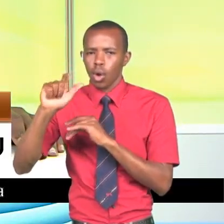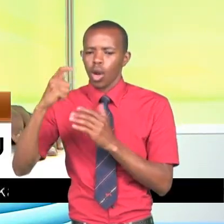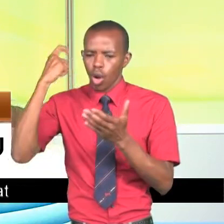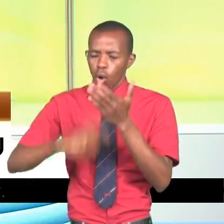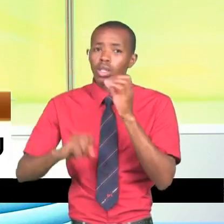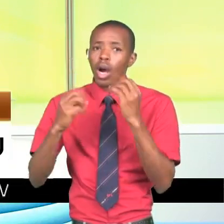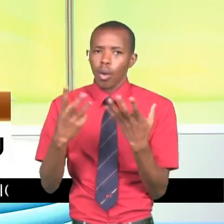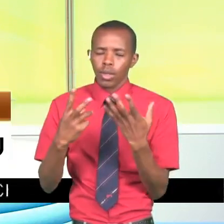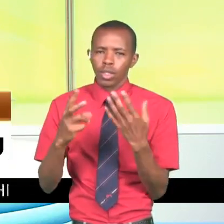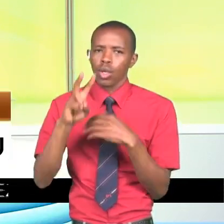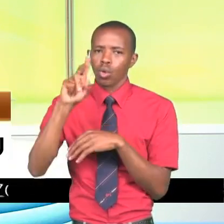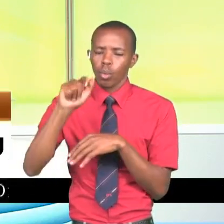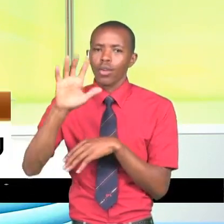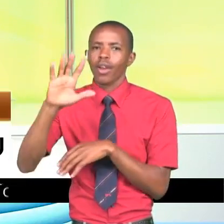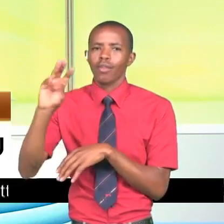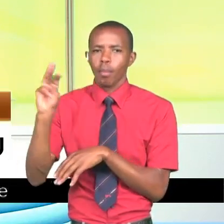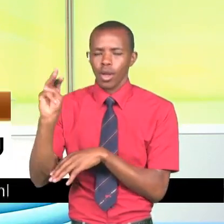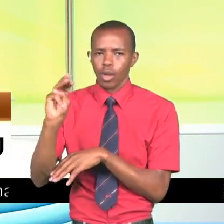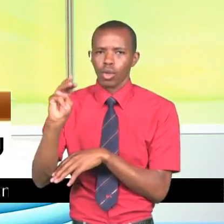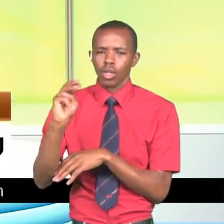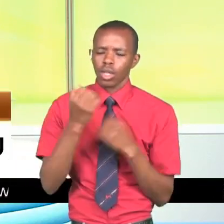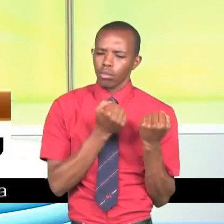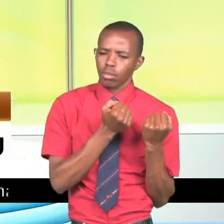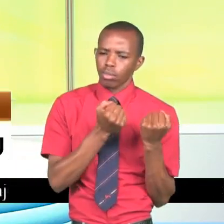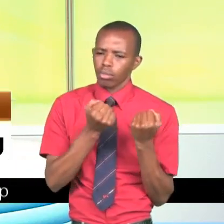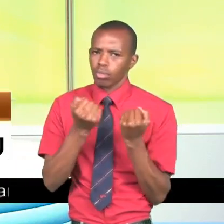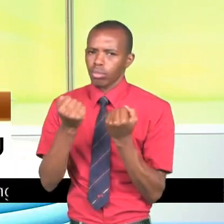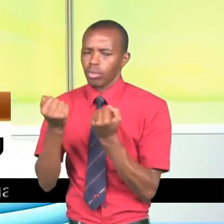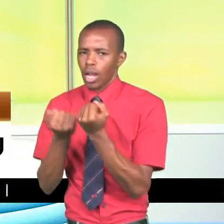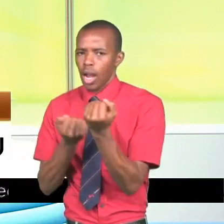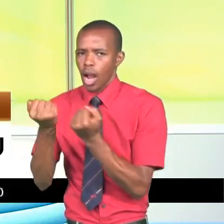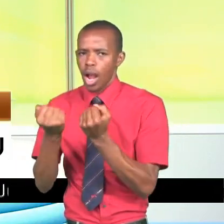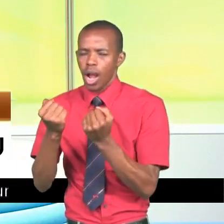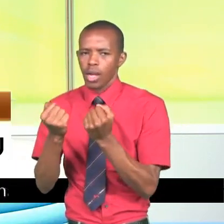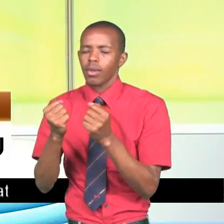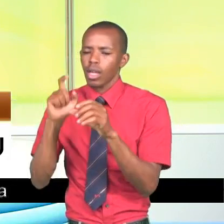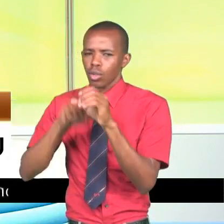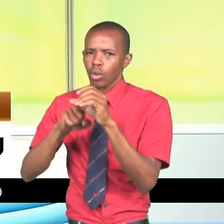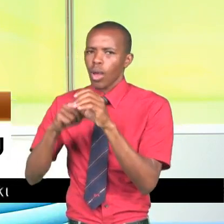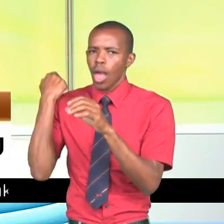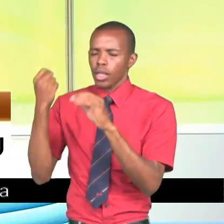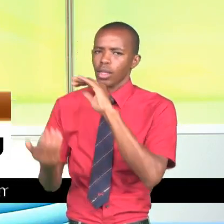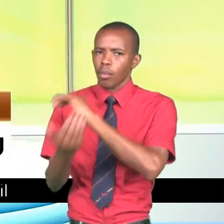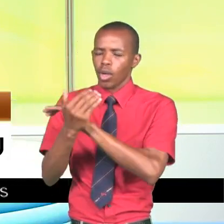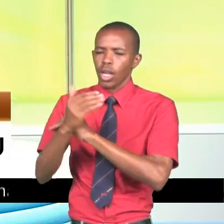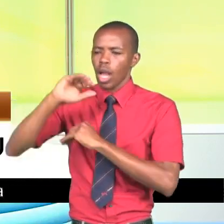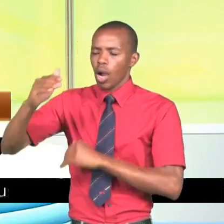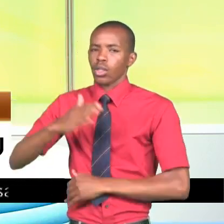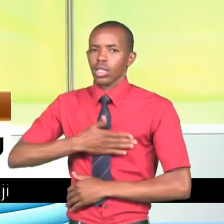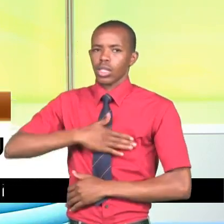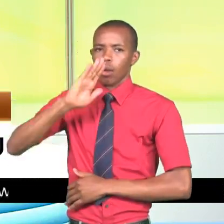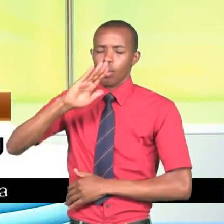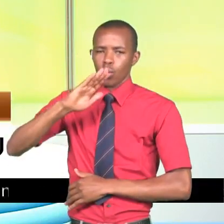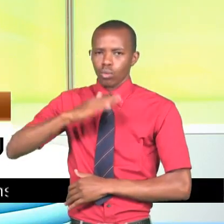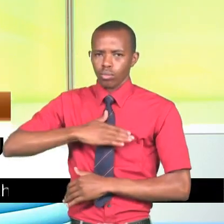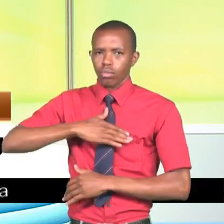shilingi milioni. Bili nukta tano. Ziki safirishwa karika gari. Aina ya Toyota Prado jana subui karika kaunti ya Samburu. Kaunti ama